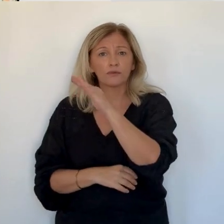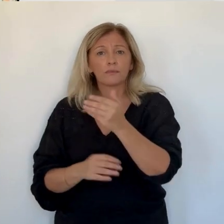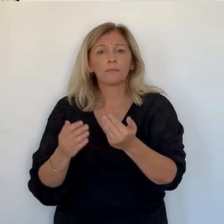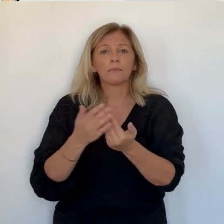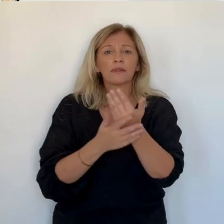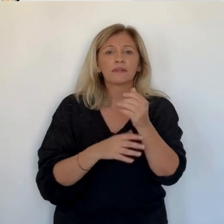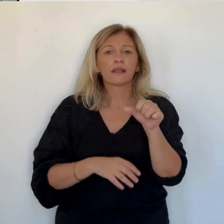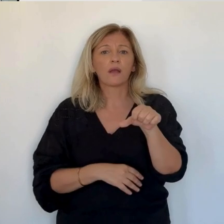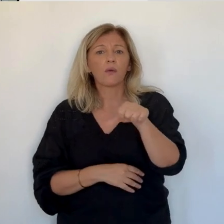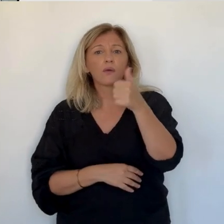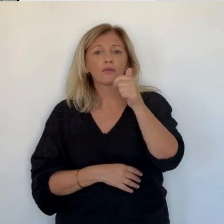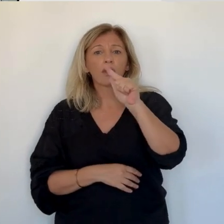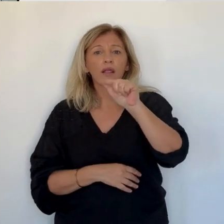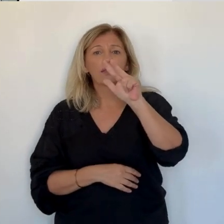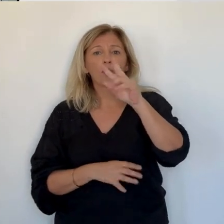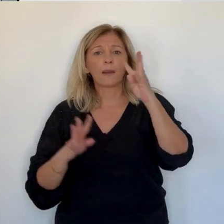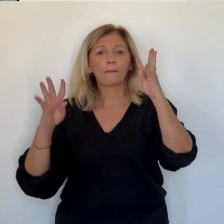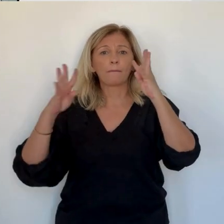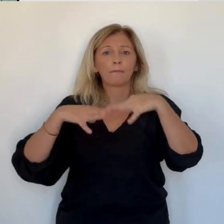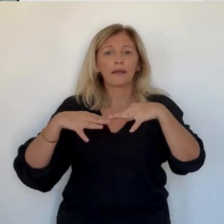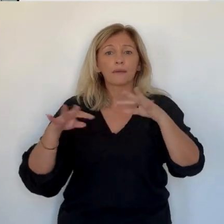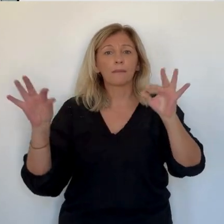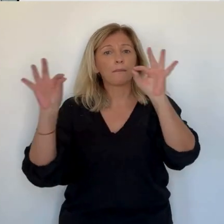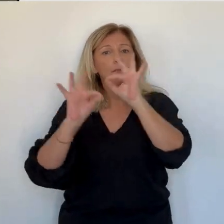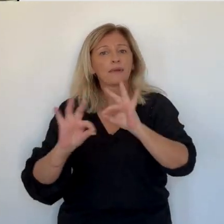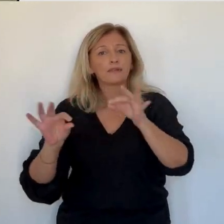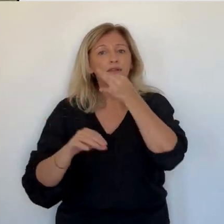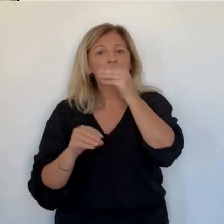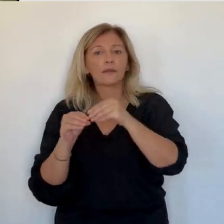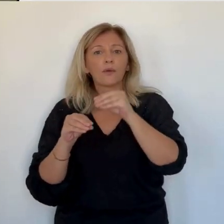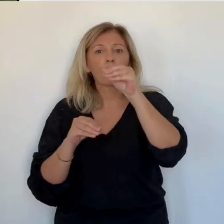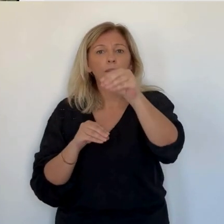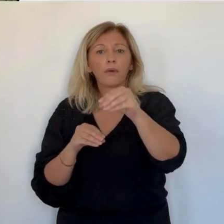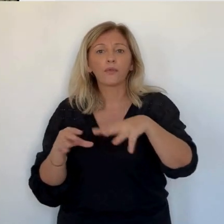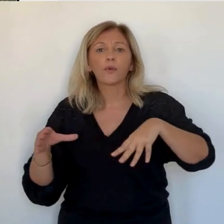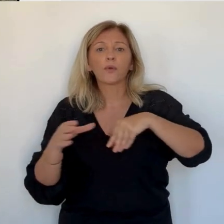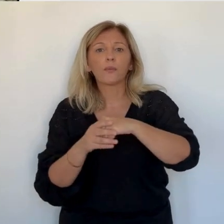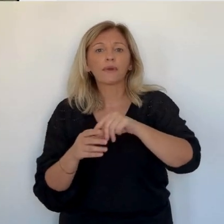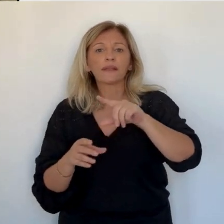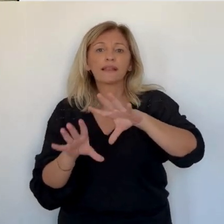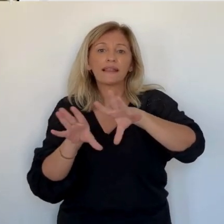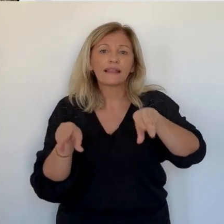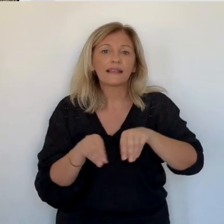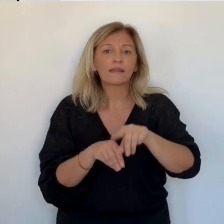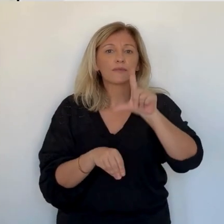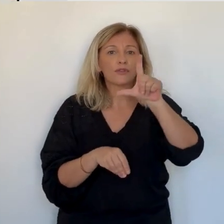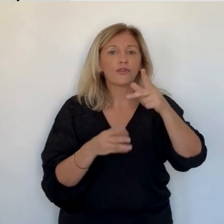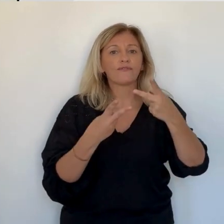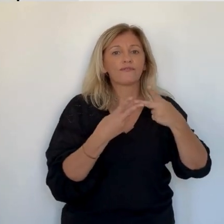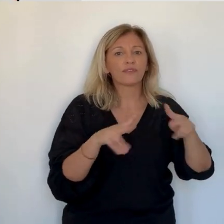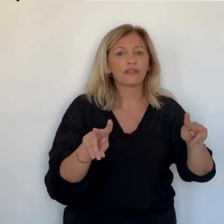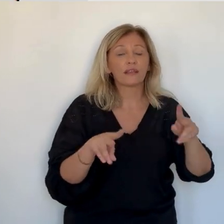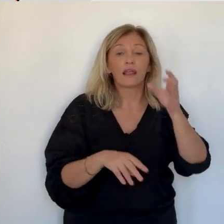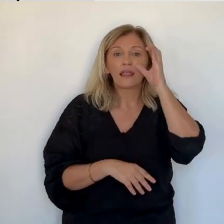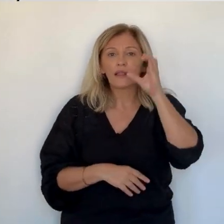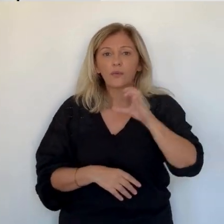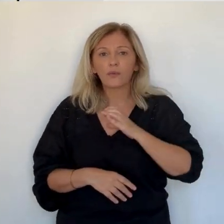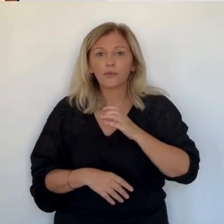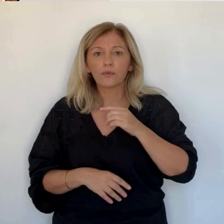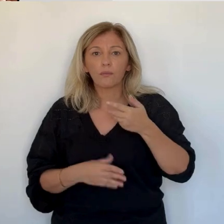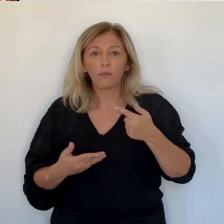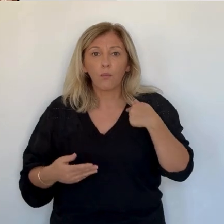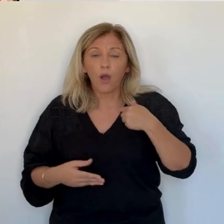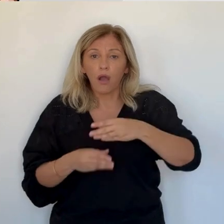tout cas, aucun des organisateurs sportifs que nous avons contactés n'a été alerté. Depuis 11h ce matin, trois matchs aujourd'hui à Timizolo.